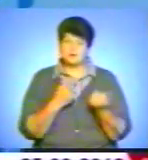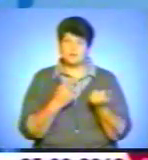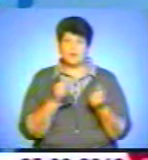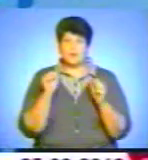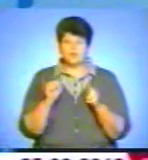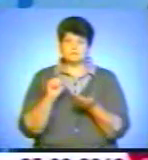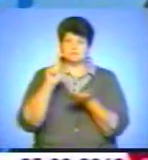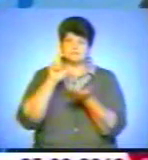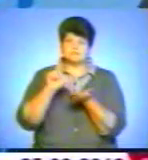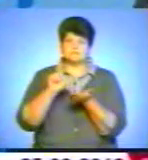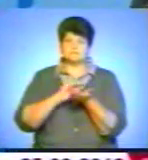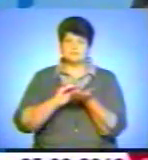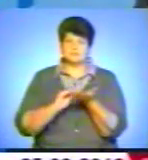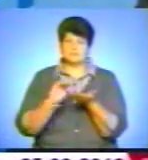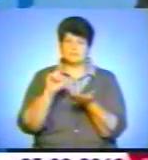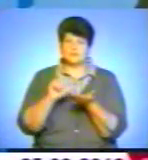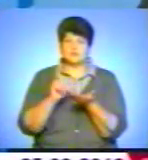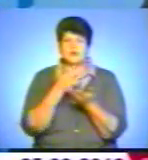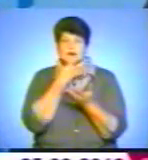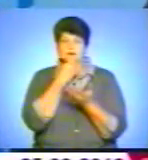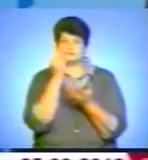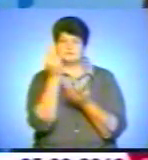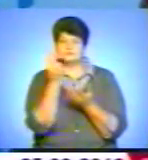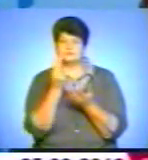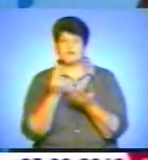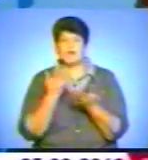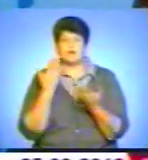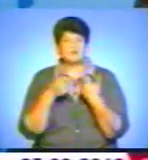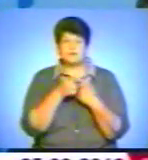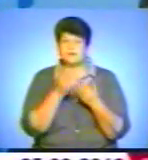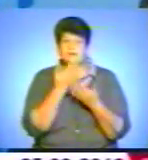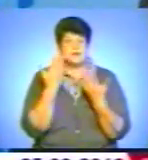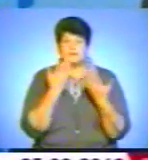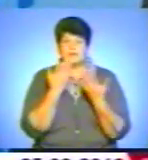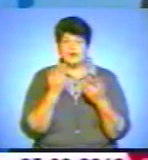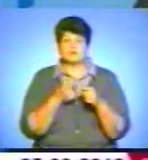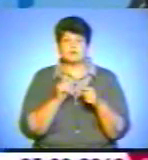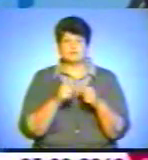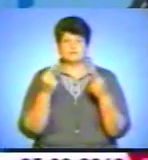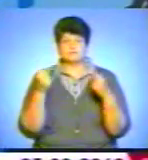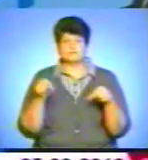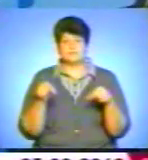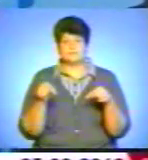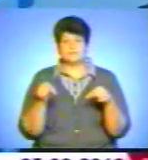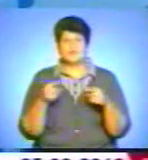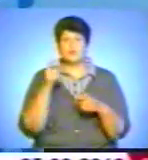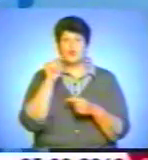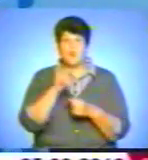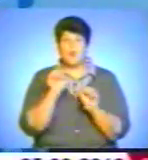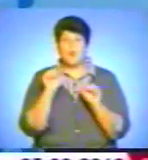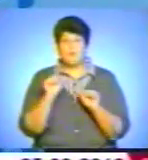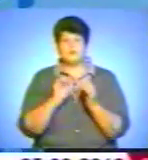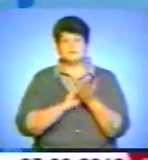товстенну книгу, дуже гарно ілюстровану, але якщо її не читають, це вже є крах. І тому можна видати